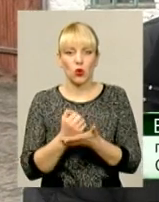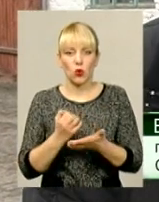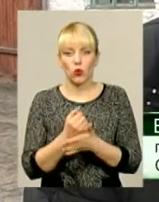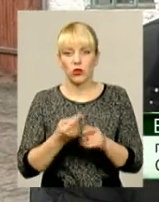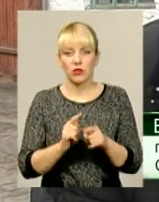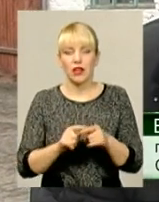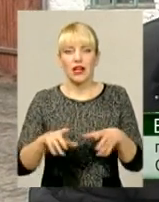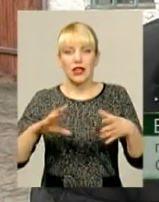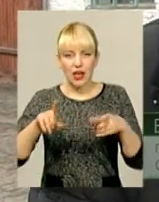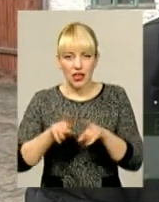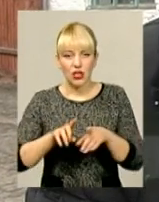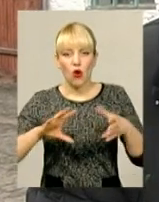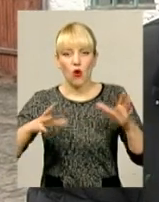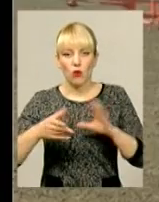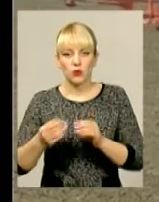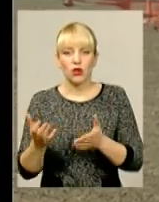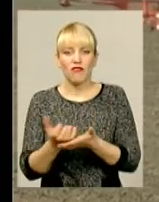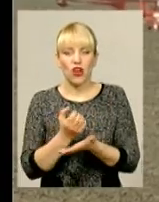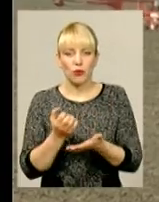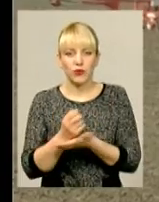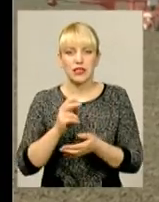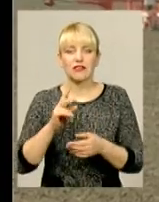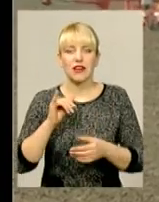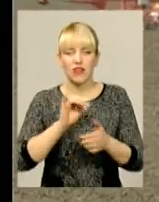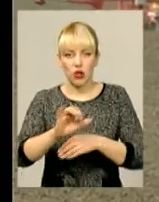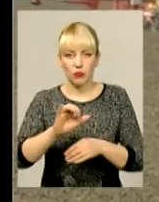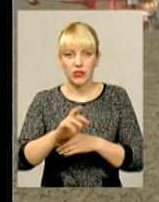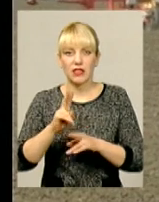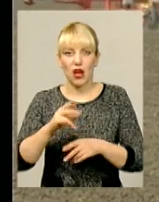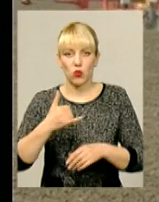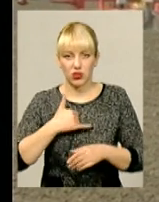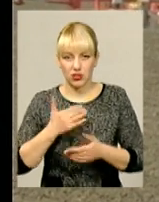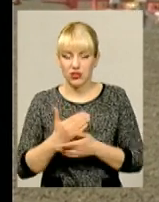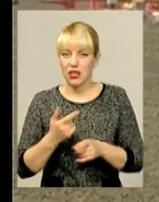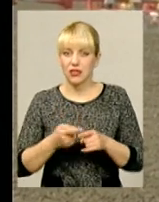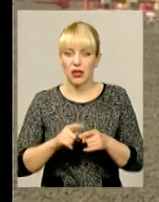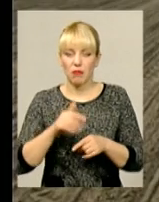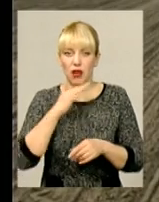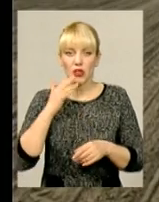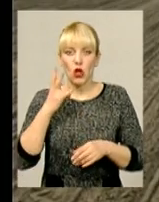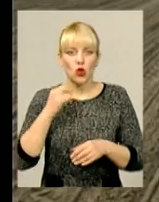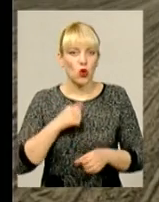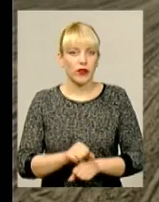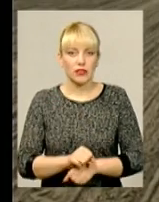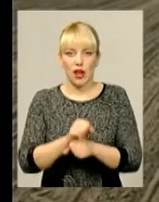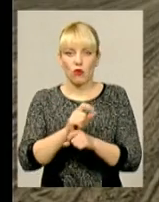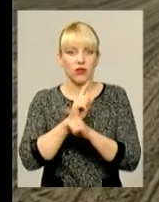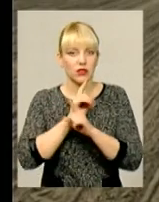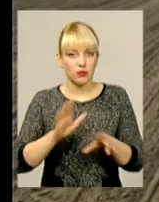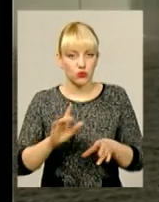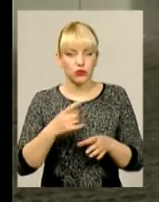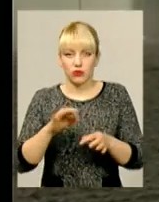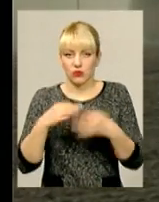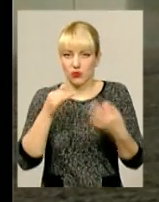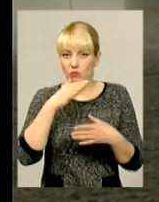виробництва, як в нас є, це для нас теж багато. Однак страйкувати в час посівної хлібороби не можуть собі дозволити. Тому виходять із ситуації,